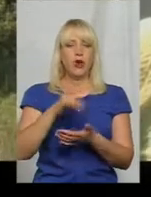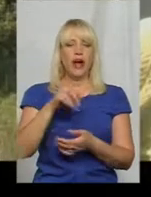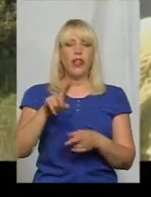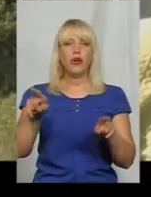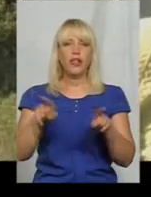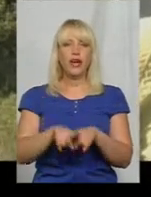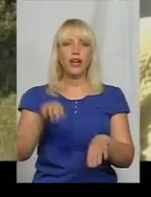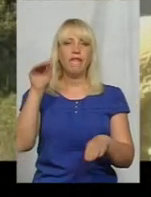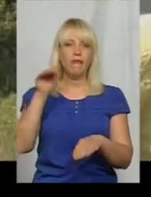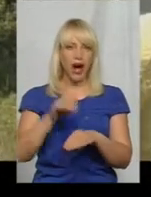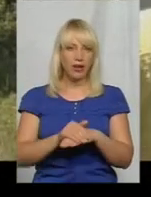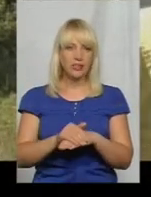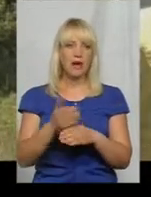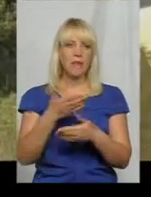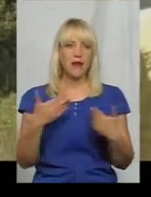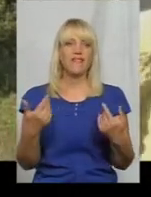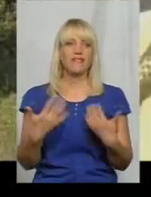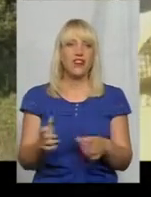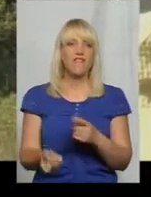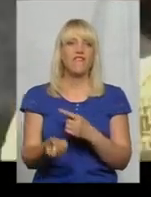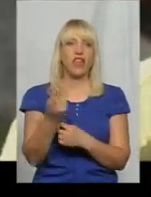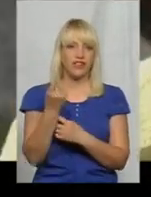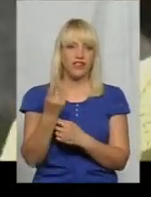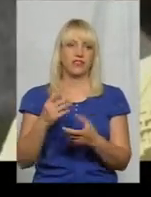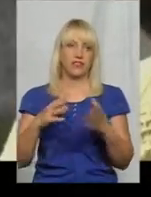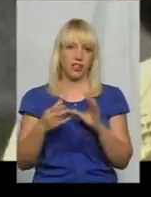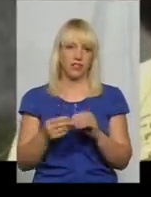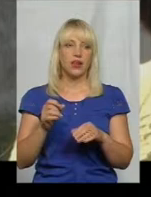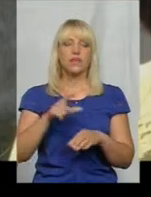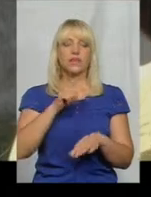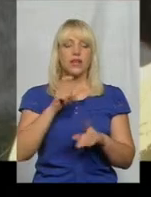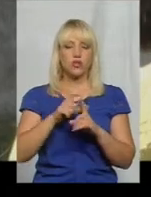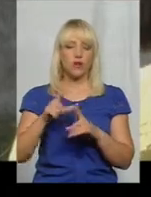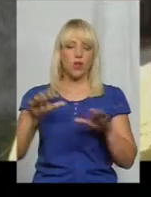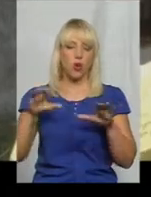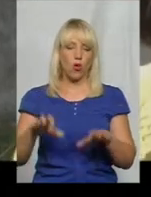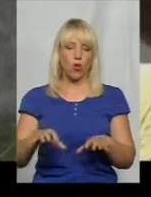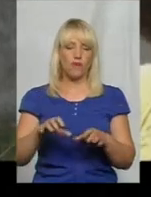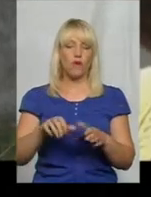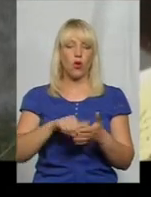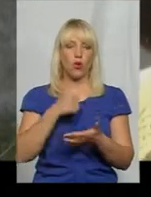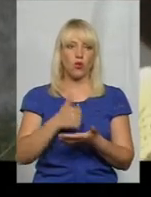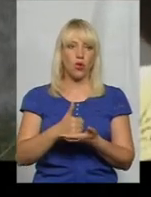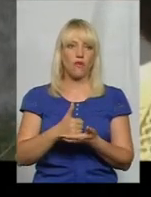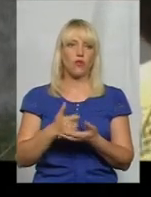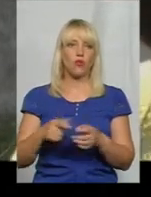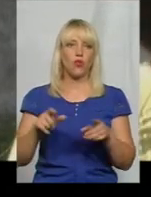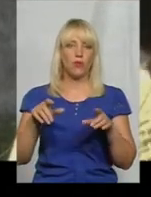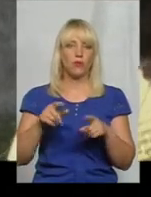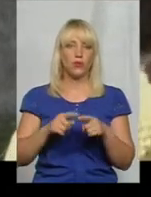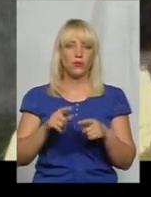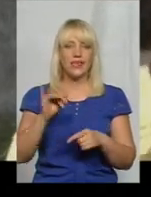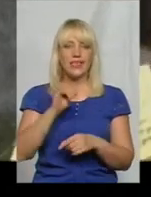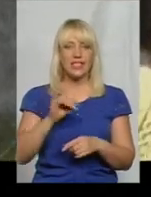такий факт виявлено взагалі. За словами головного спеціалісту сектору культури із Яслівської районної державної